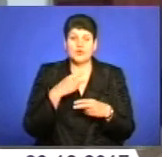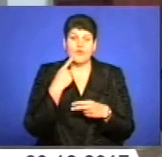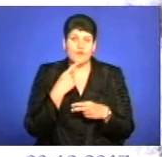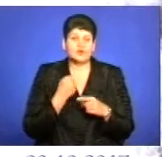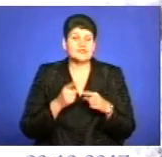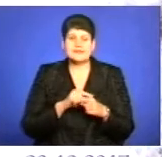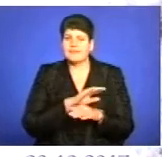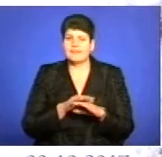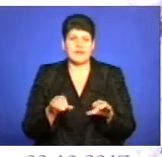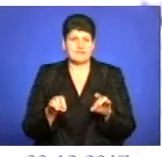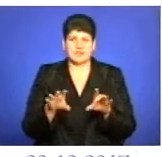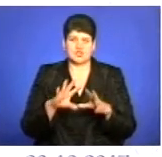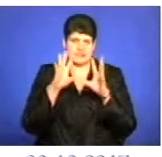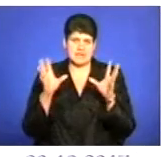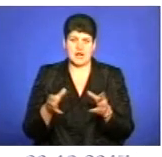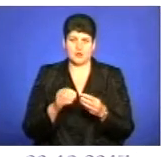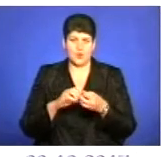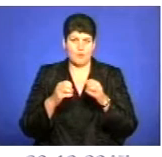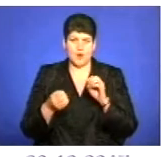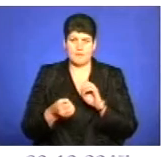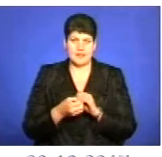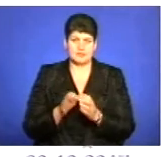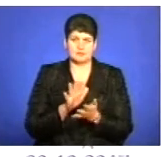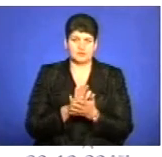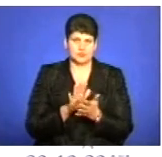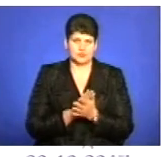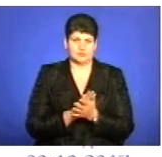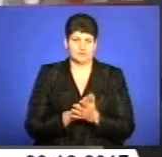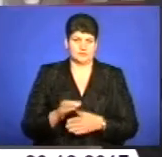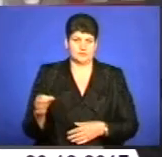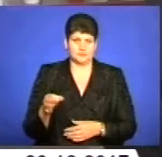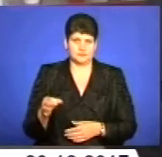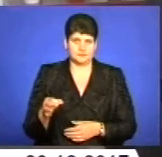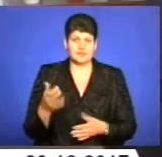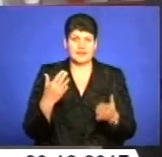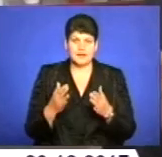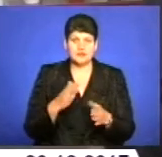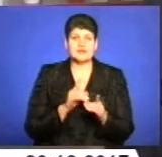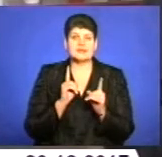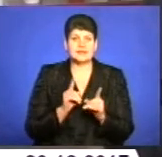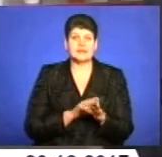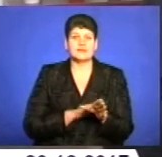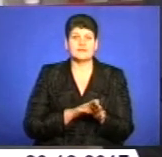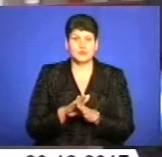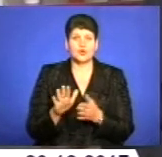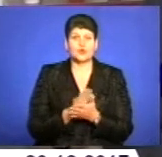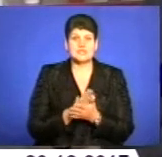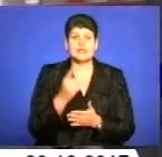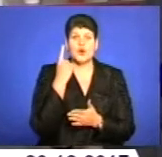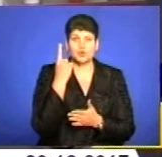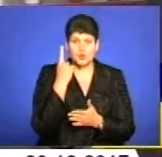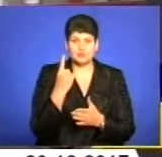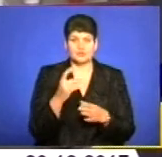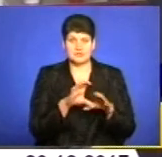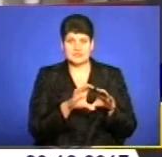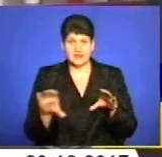що це не вирішить загальної проблеми забруднення водойми з тічними нечистотами. Якщо тільки реалізують, зроблять участку на одному скиді, то